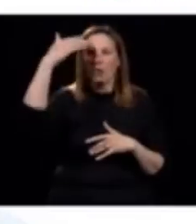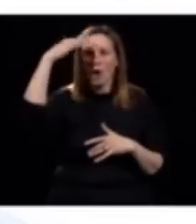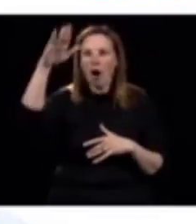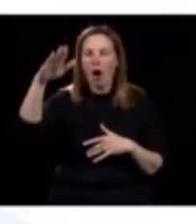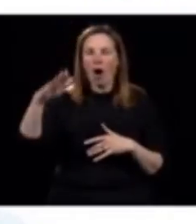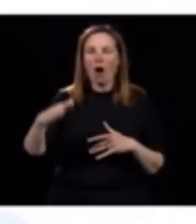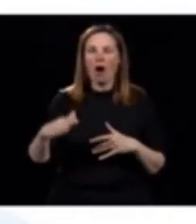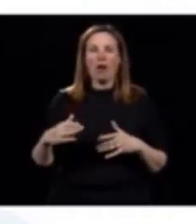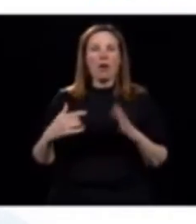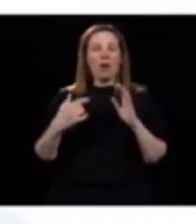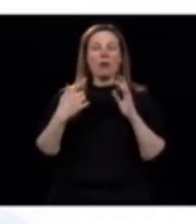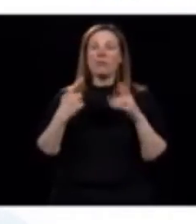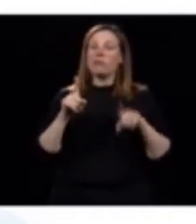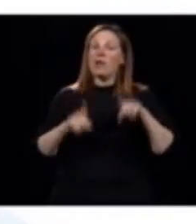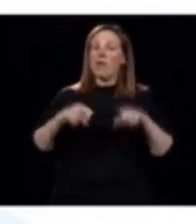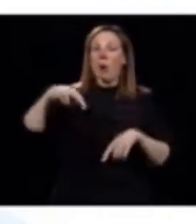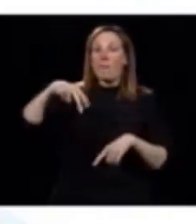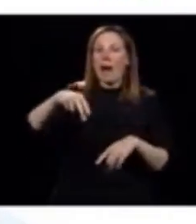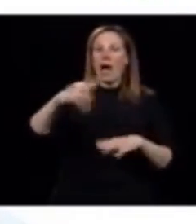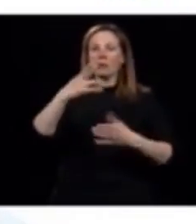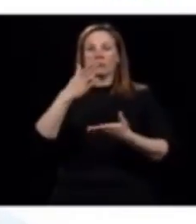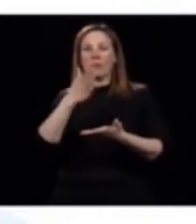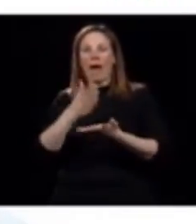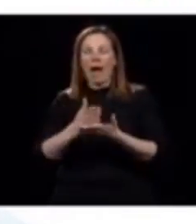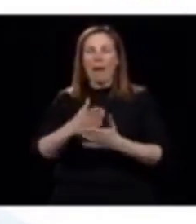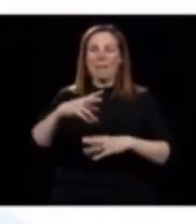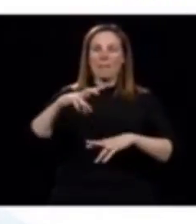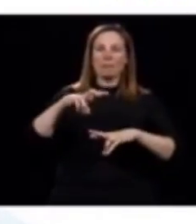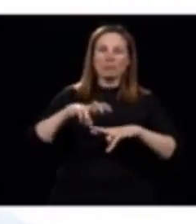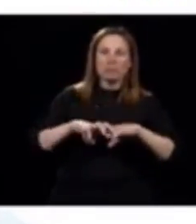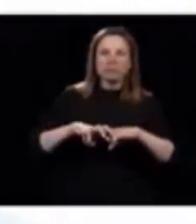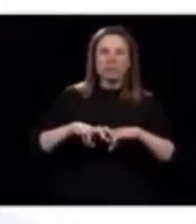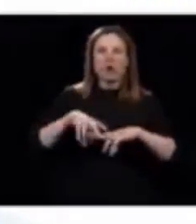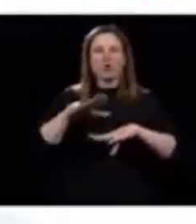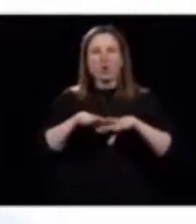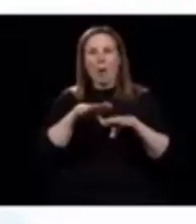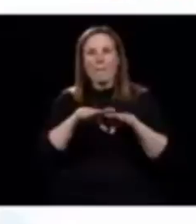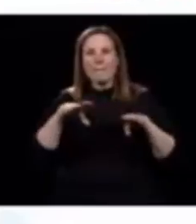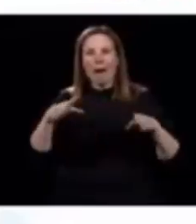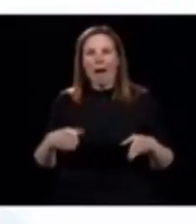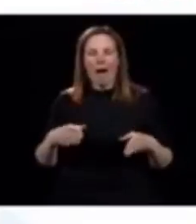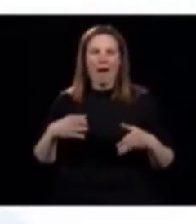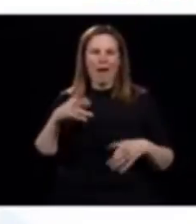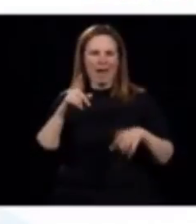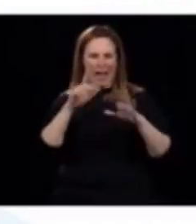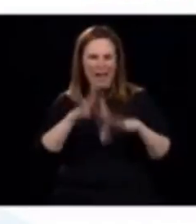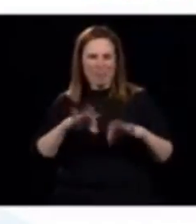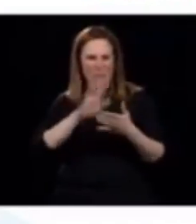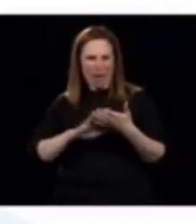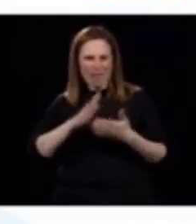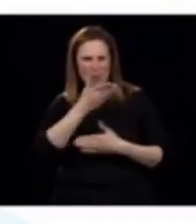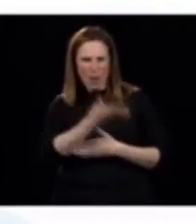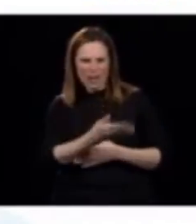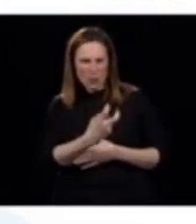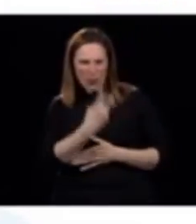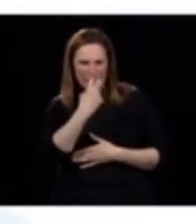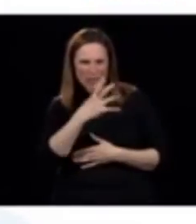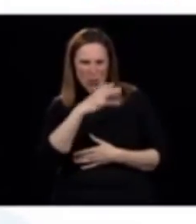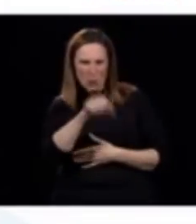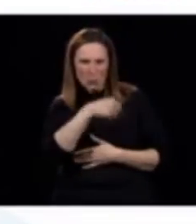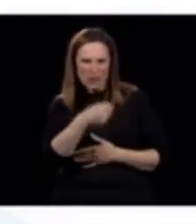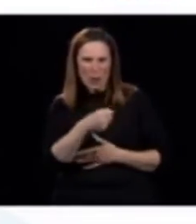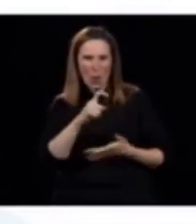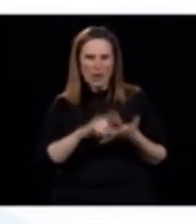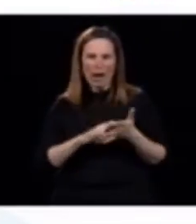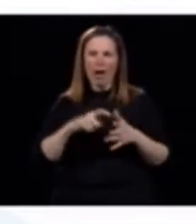exemple, qui prennent des pauses, etc. Est-ce qu'on doit nettoyer le mobilier urbain éventuellement? Est-ce qu'il y a un risque à,